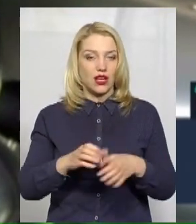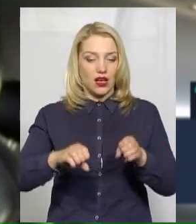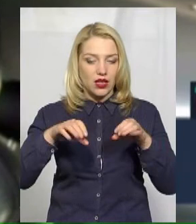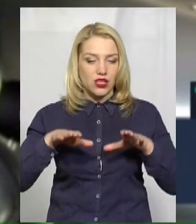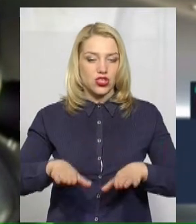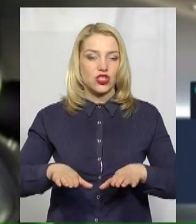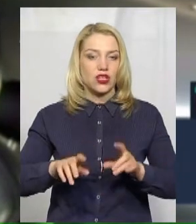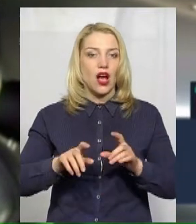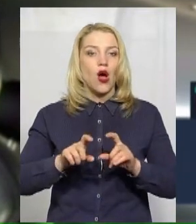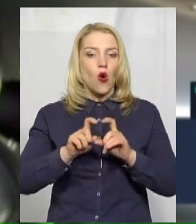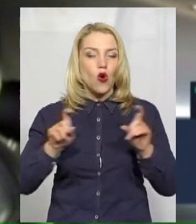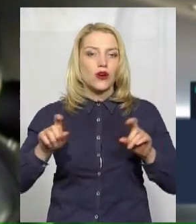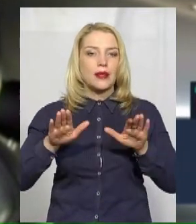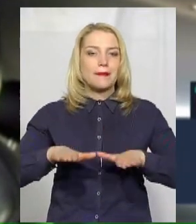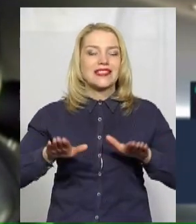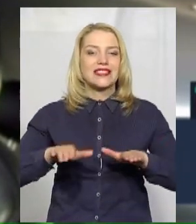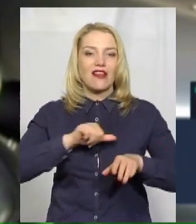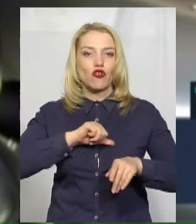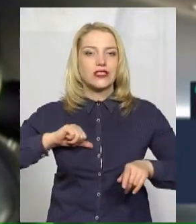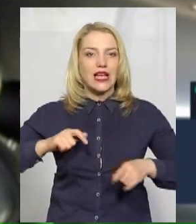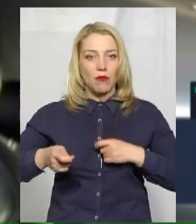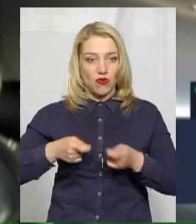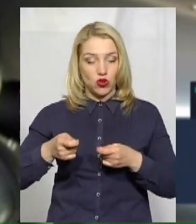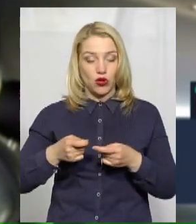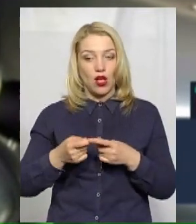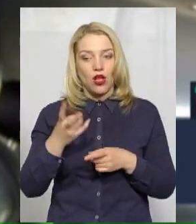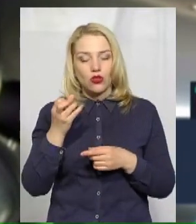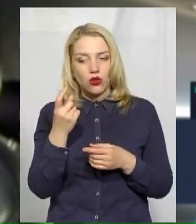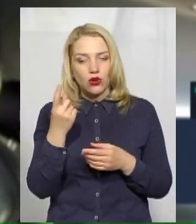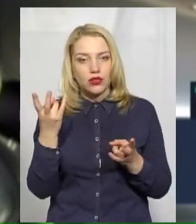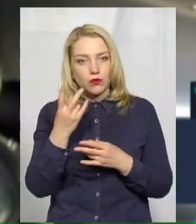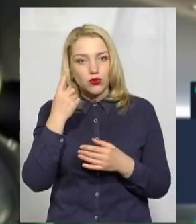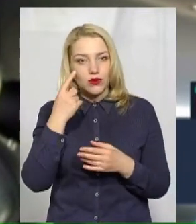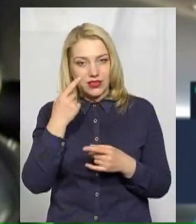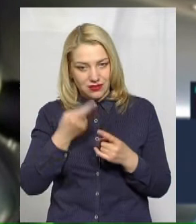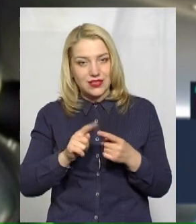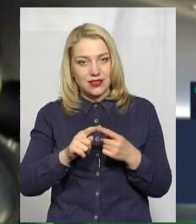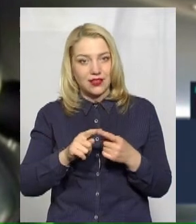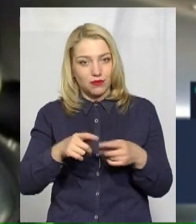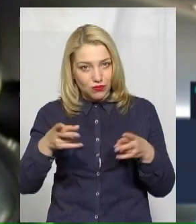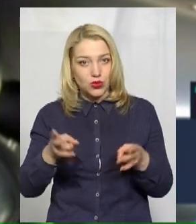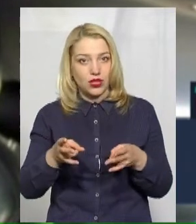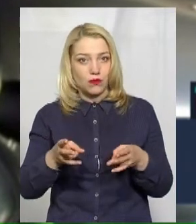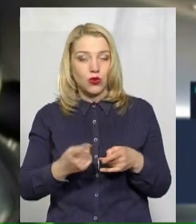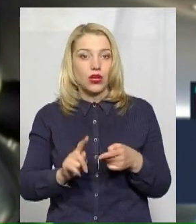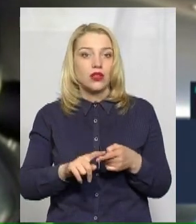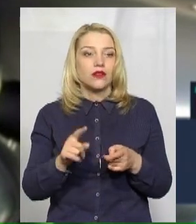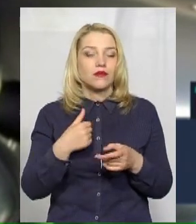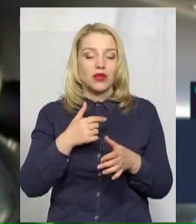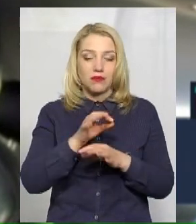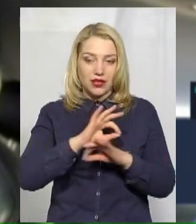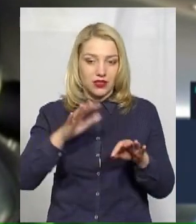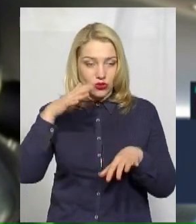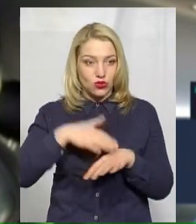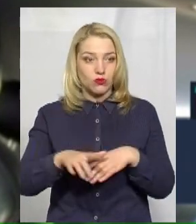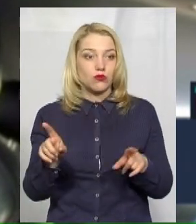самоврядування, але з іншої сторони, чи це доцільно, якби, так, ми прекрасно розуміємо ситуацію, що